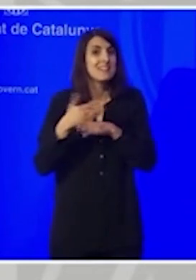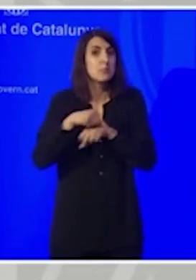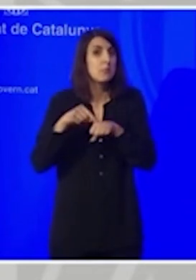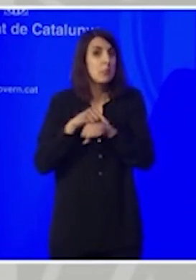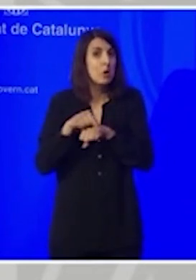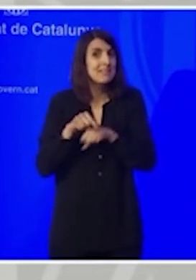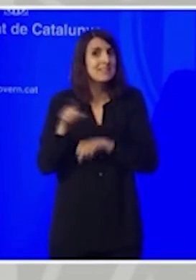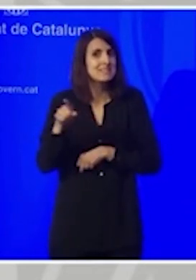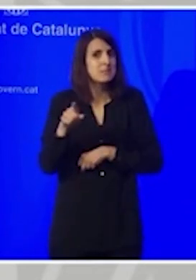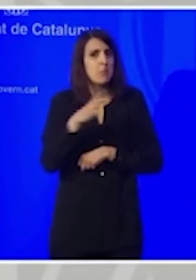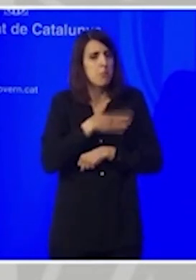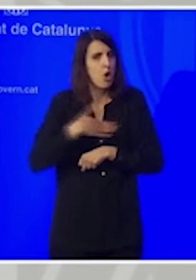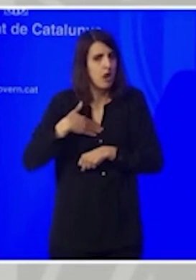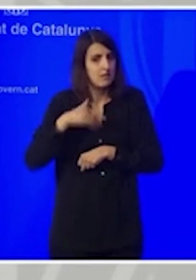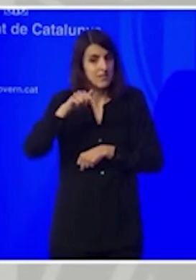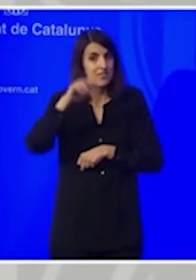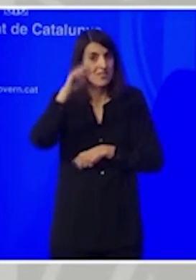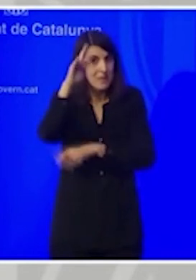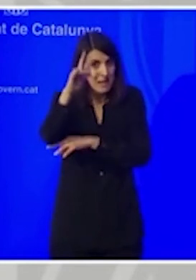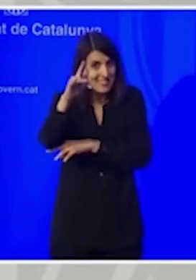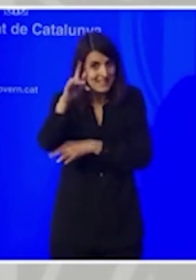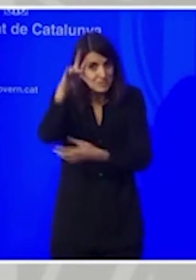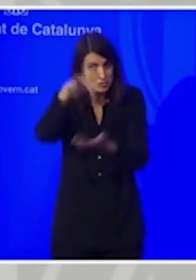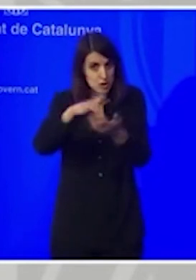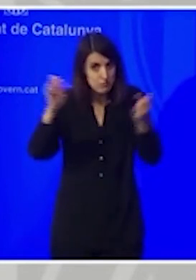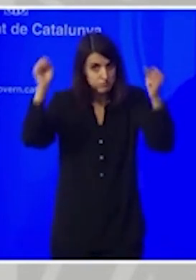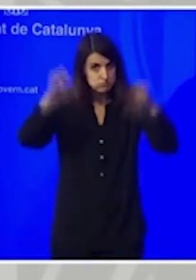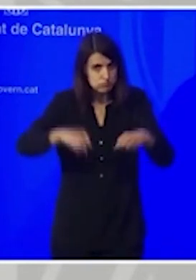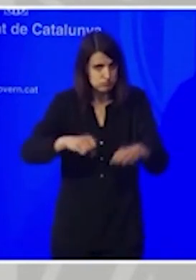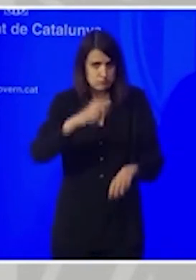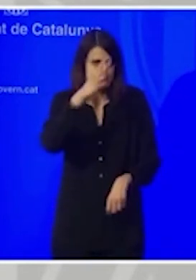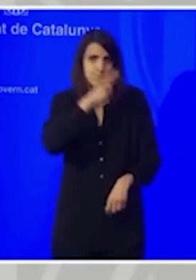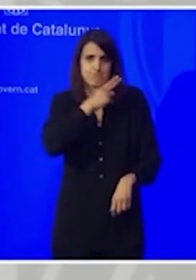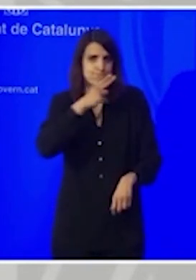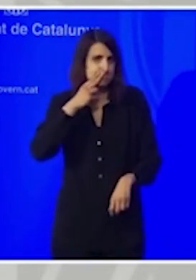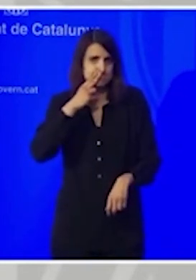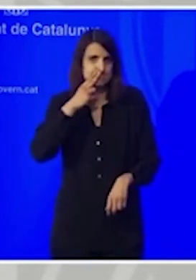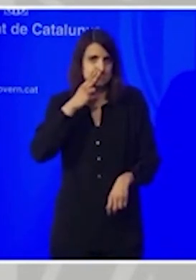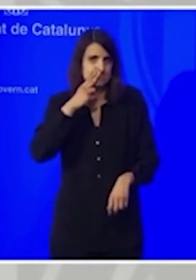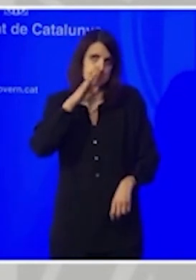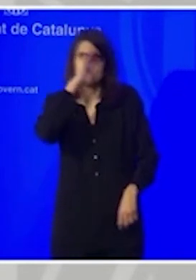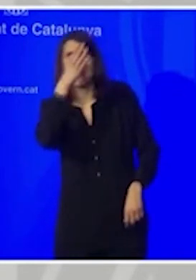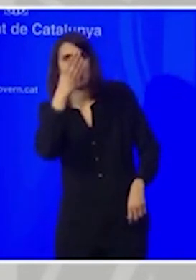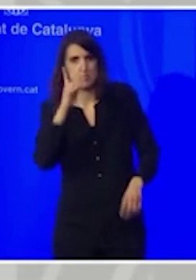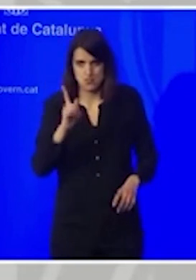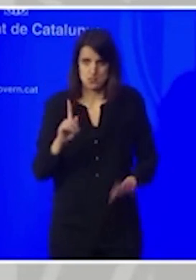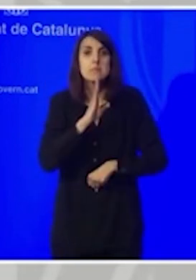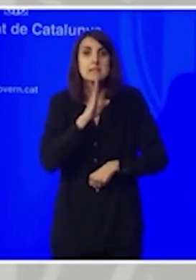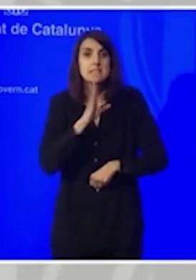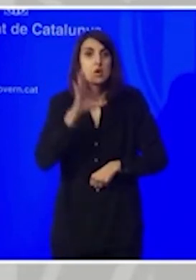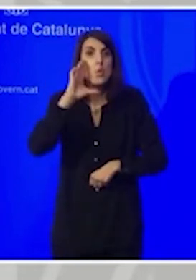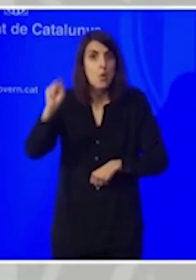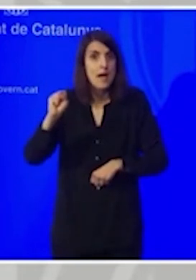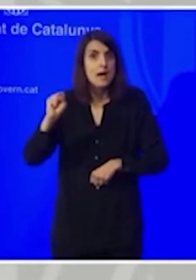que la decisió que es prengui aquest divendres sigui la que ja no es mogui. I, per tant, ja no ens fem enrere en aquest sentit.